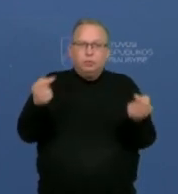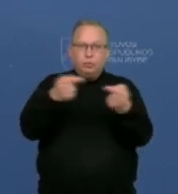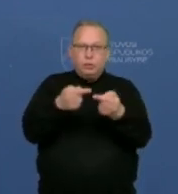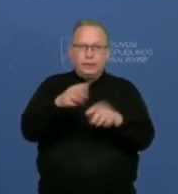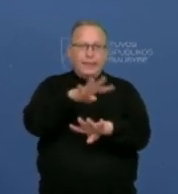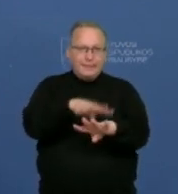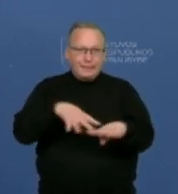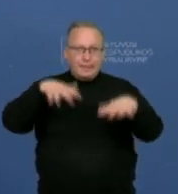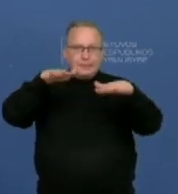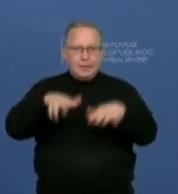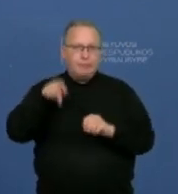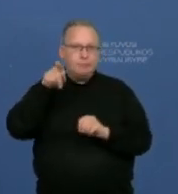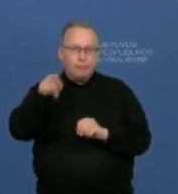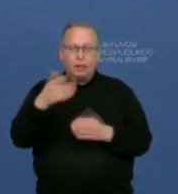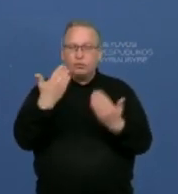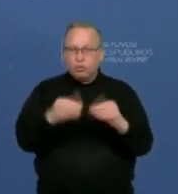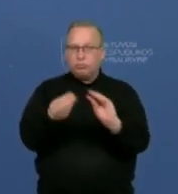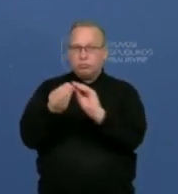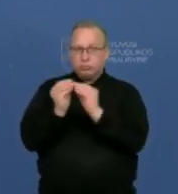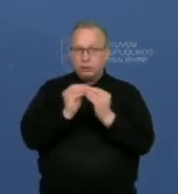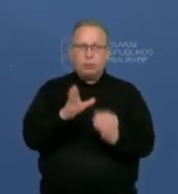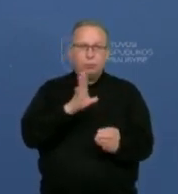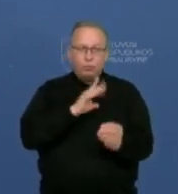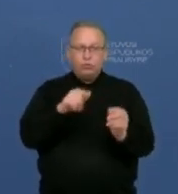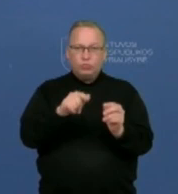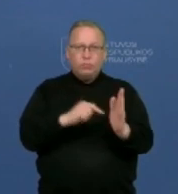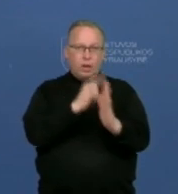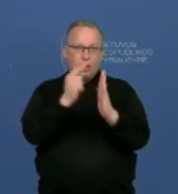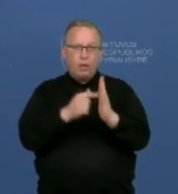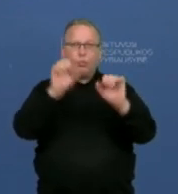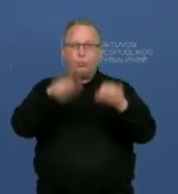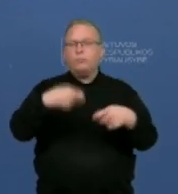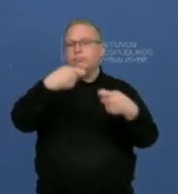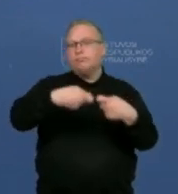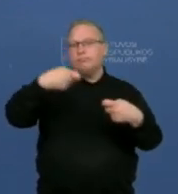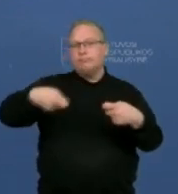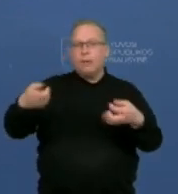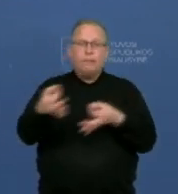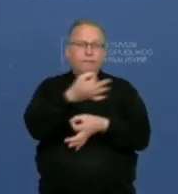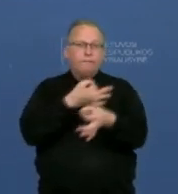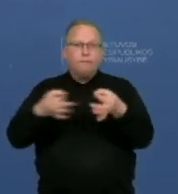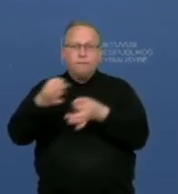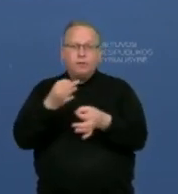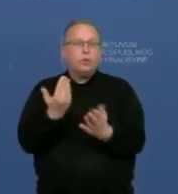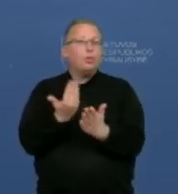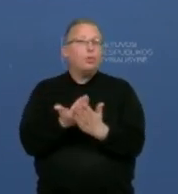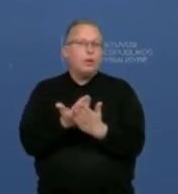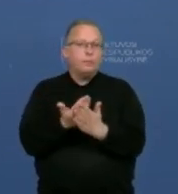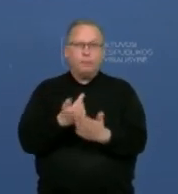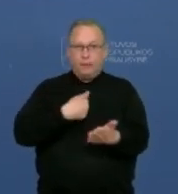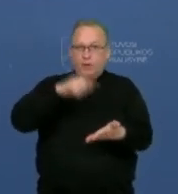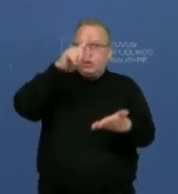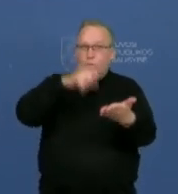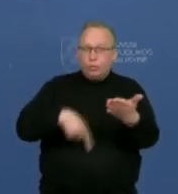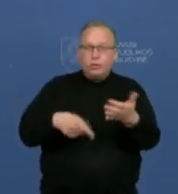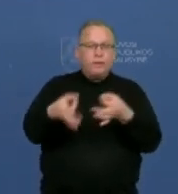ar jau yra sutarimas šio klausimų ir ar gali užsitęsti diskusijos dėl to? Aš labai tikiuosi, kad